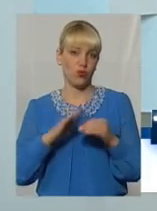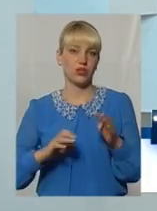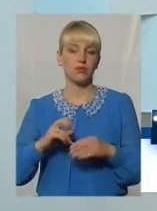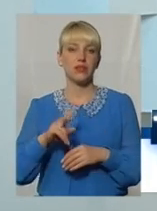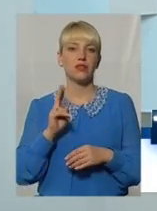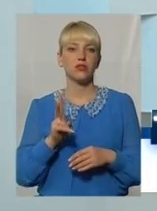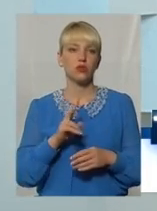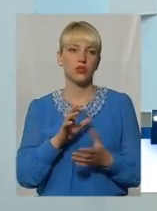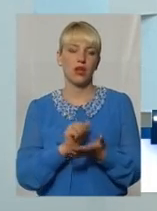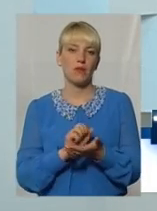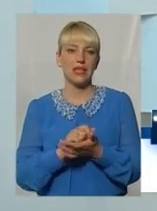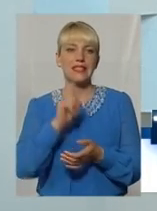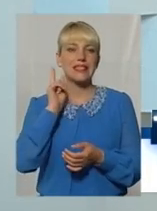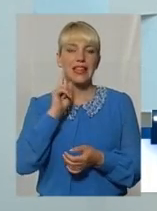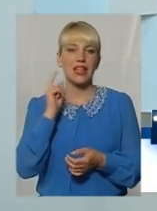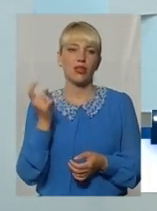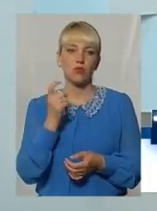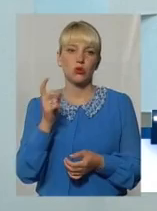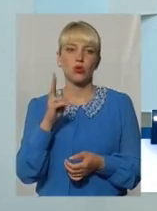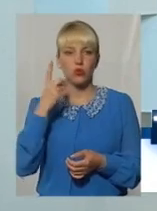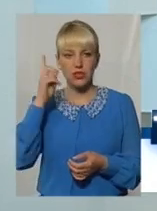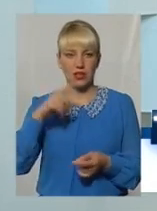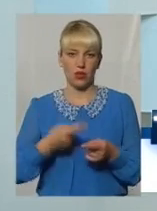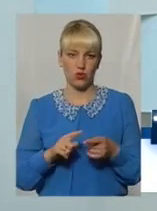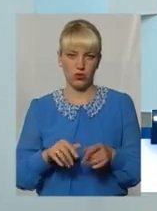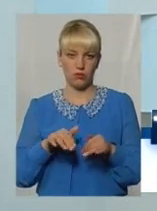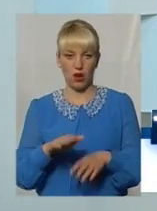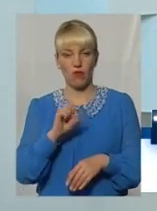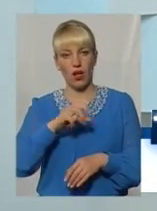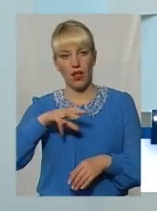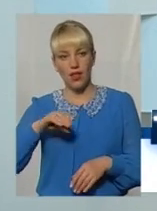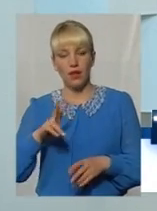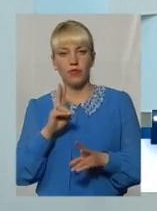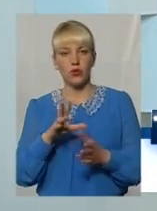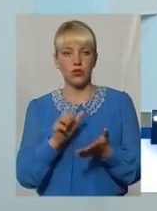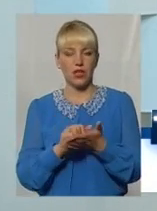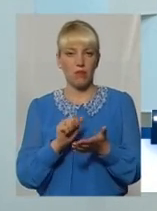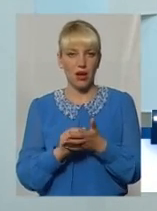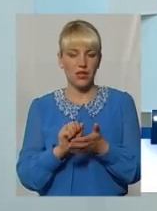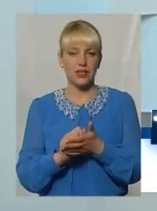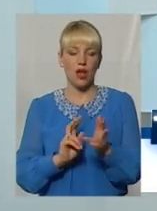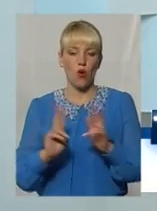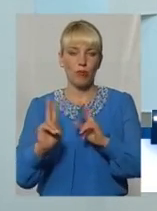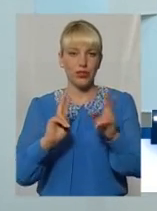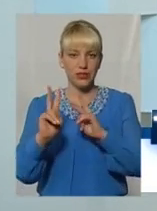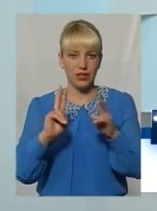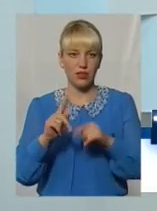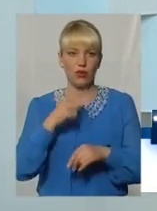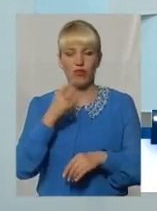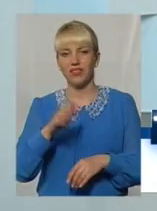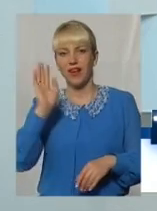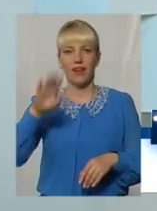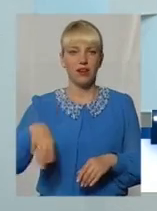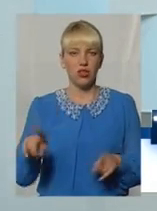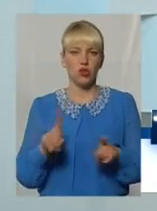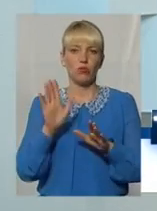займалися зеленим господарством і які знають цю справу. Але ті, хто займається обрізанням, говорять, «Та, що ми